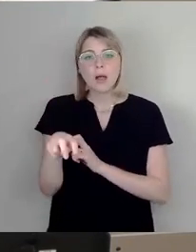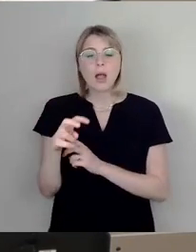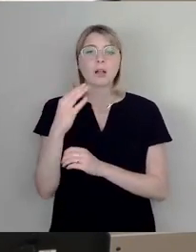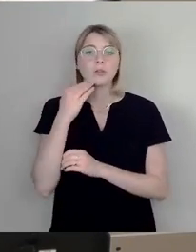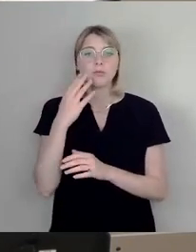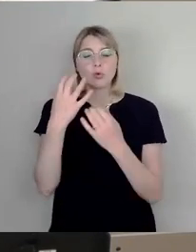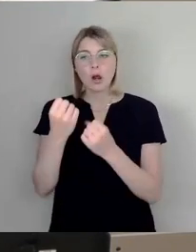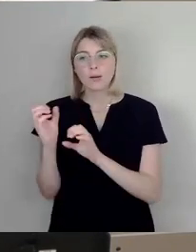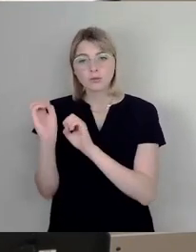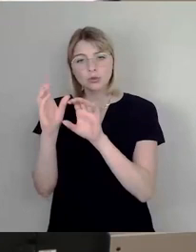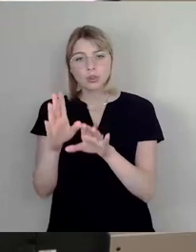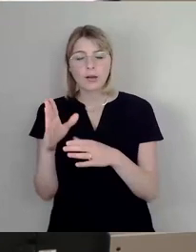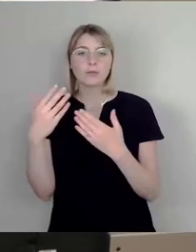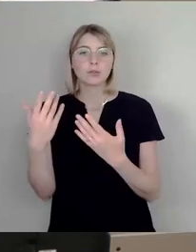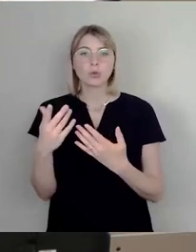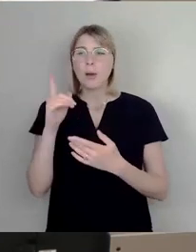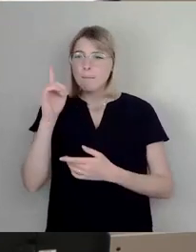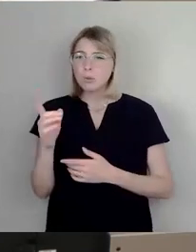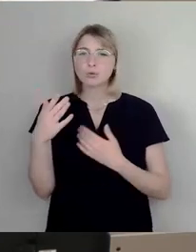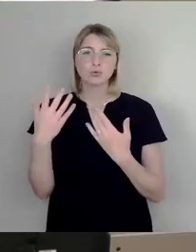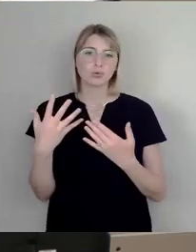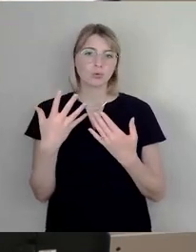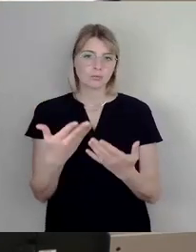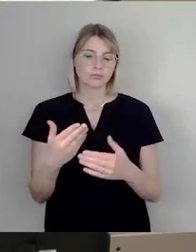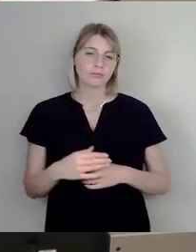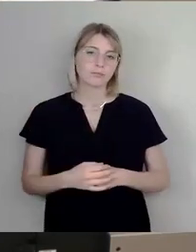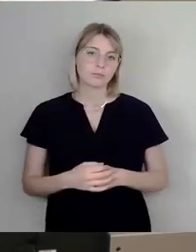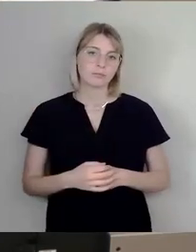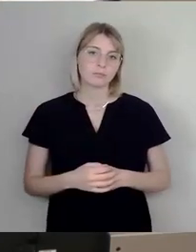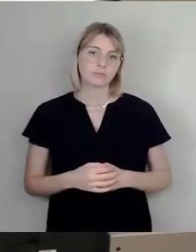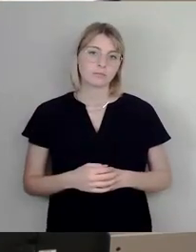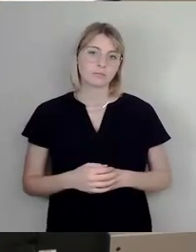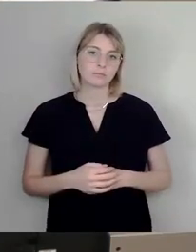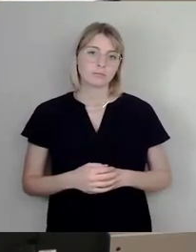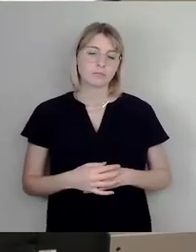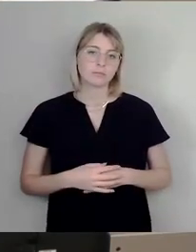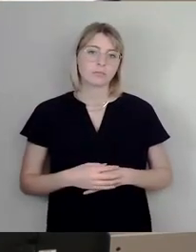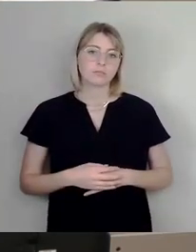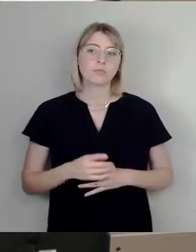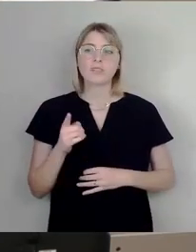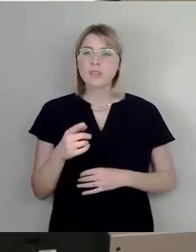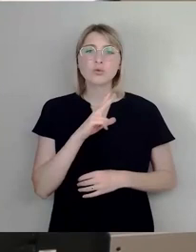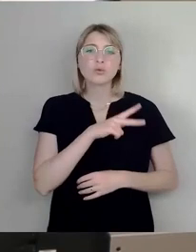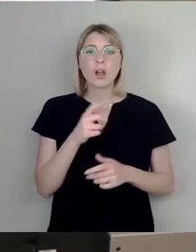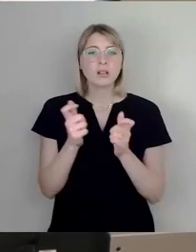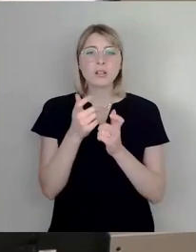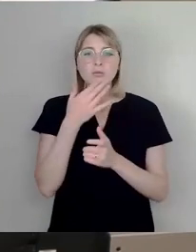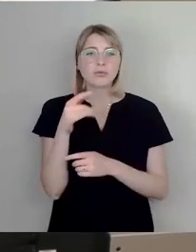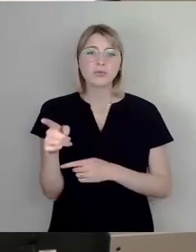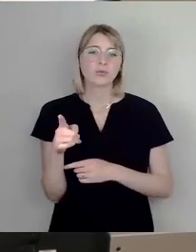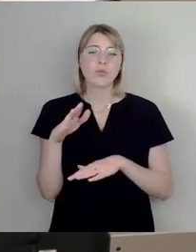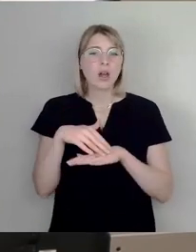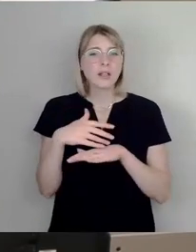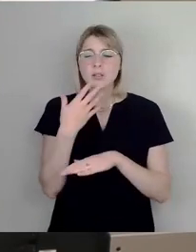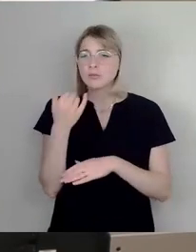immer, müssen die da hinkommen. Und die kommen, die haben kein Sozialticket, die haben nicht mal keine Adresse, die haben nicht mal ein